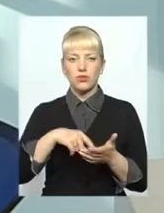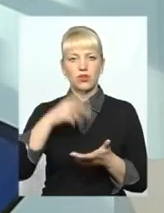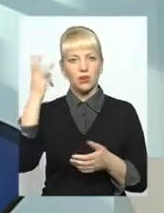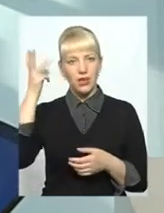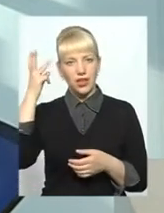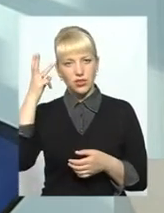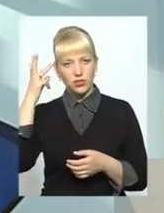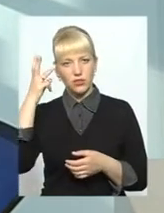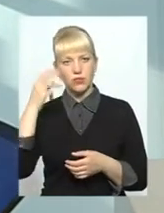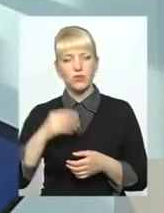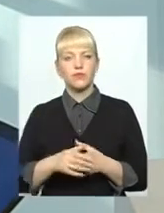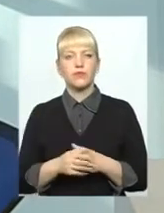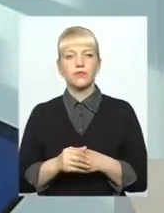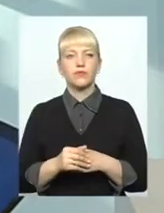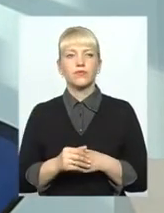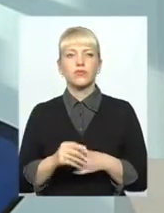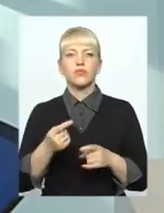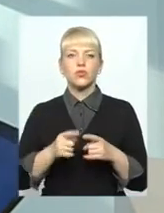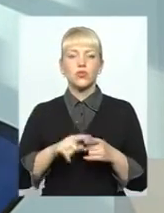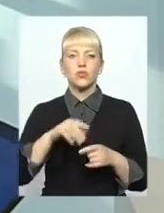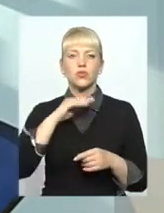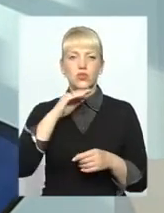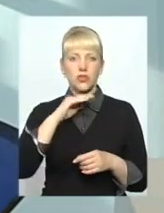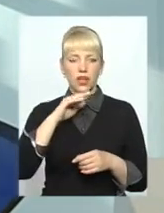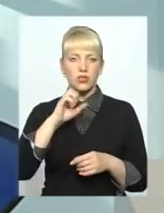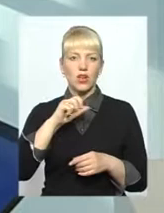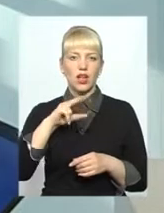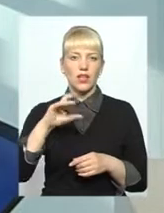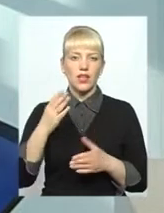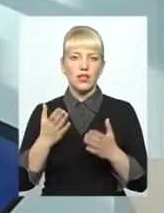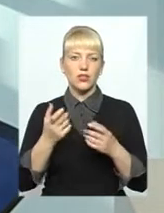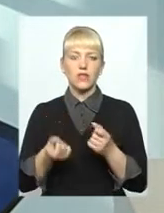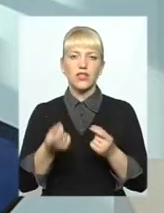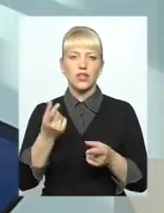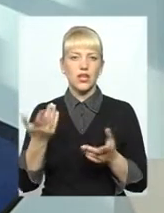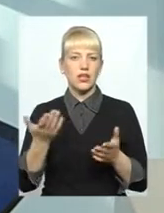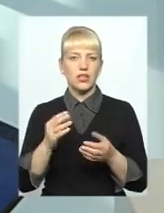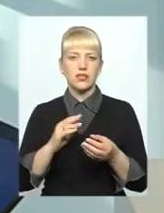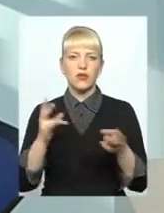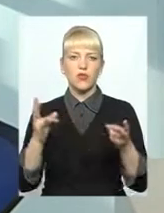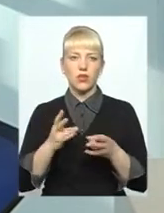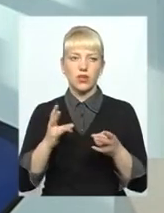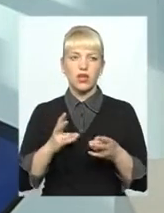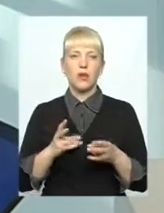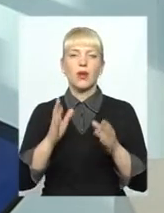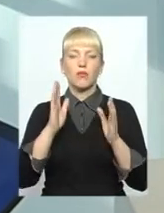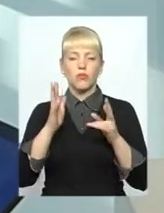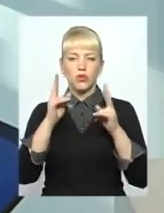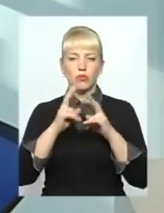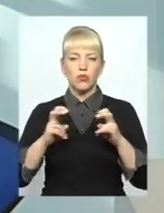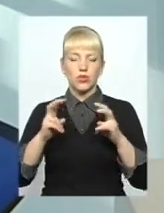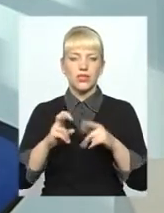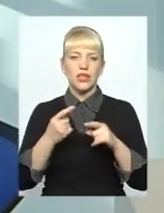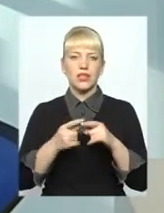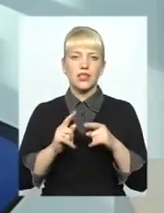цього достатньо, але якщо виникає якась потреба, мабуть, будемо розглядати це